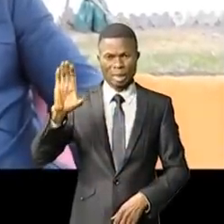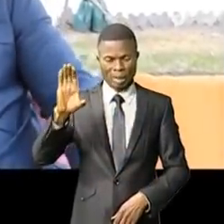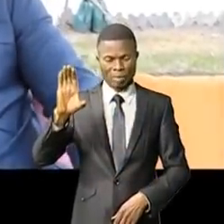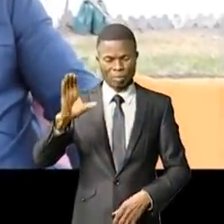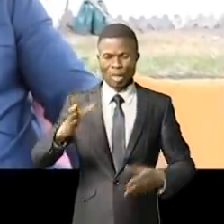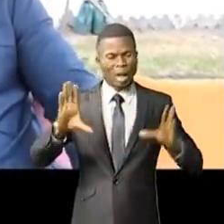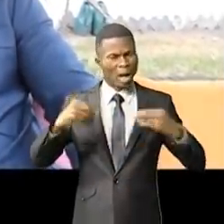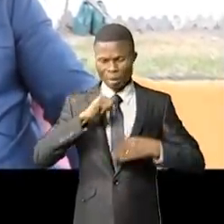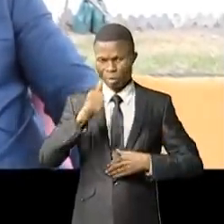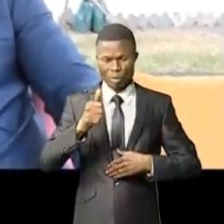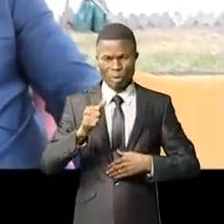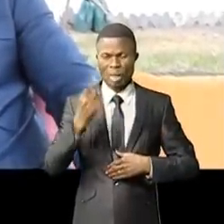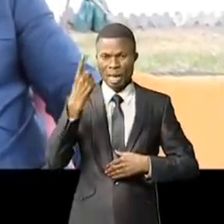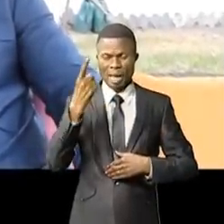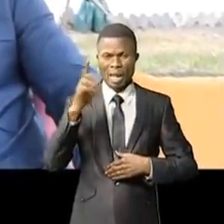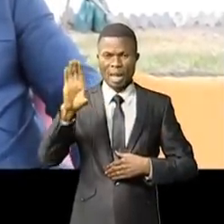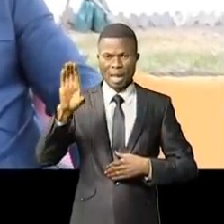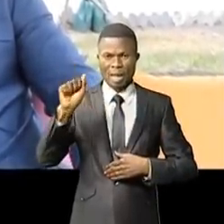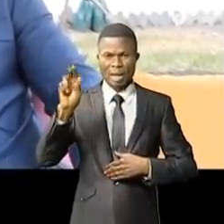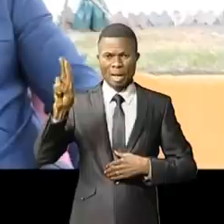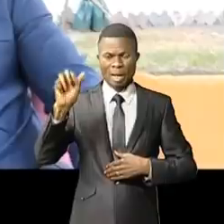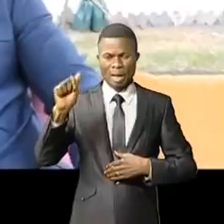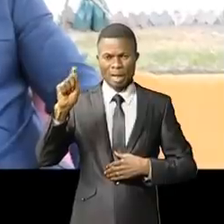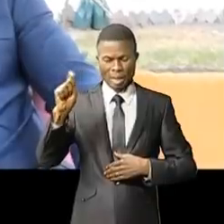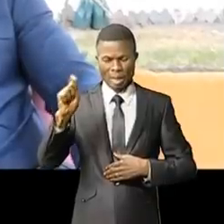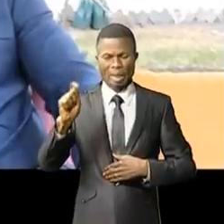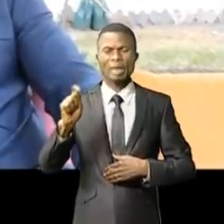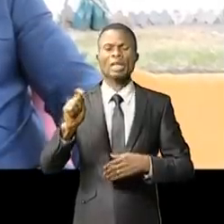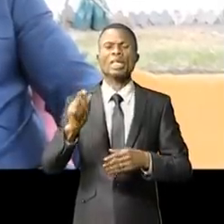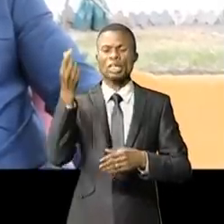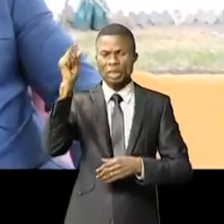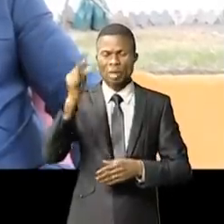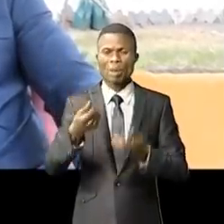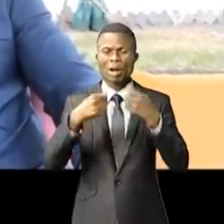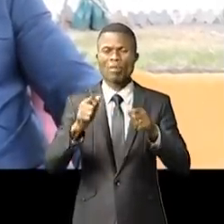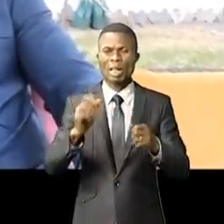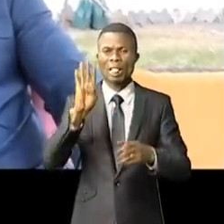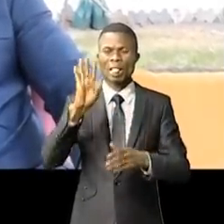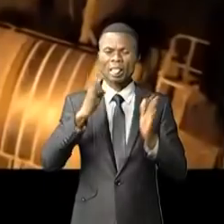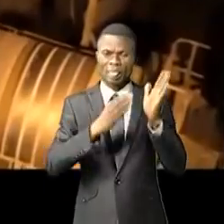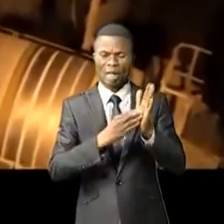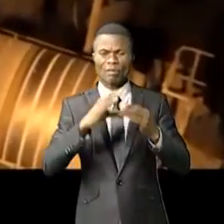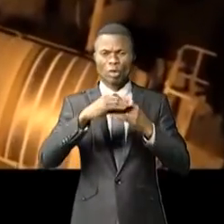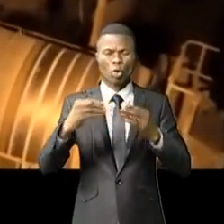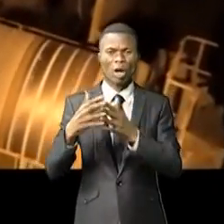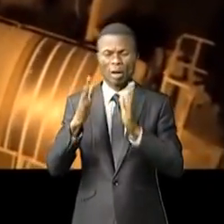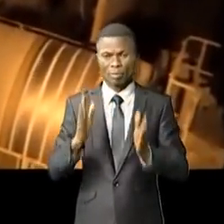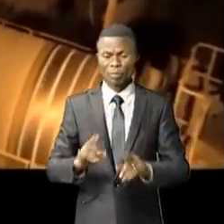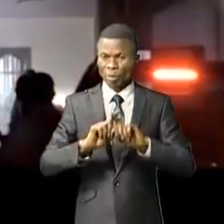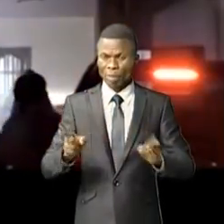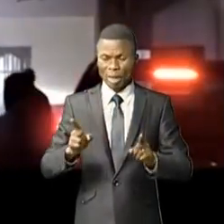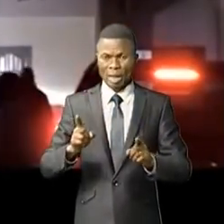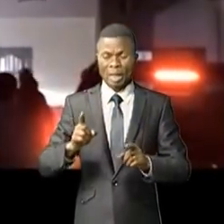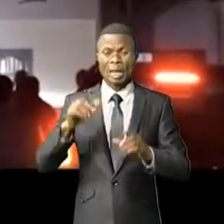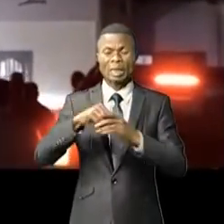inconcevable que un carat du diamant des Tchiboué se vend à 9 dollars américains par la Sassim. Et pourtant, sur